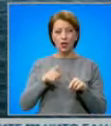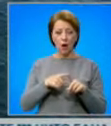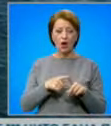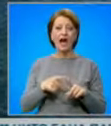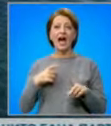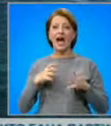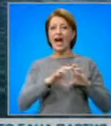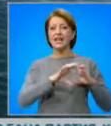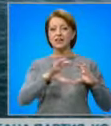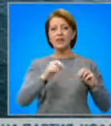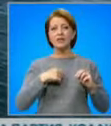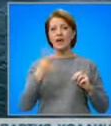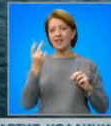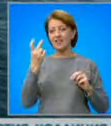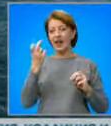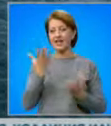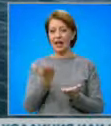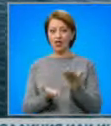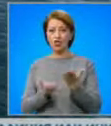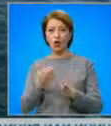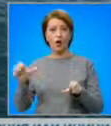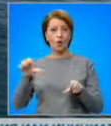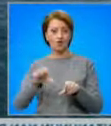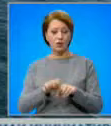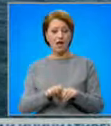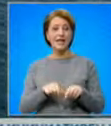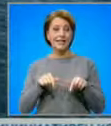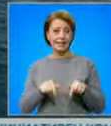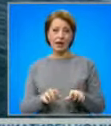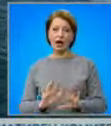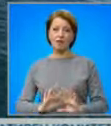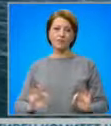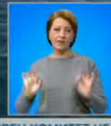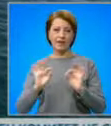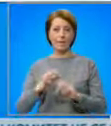има около 20 тона гориво. Към този момент опасност от разлив няма.